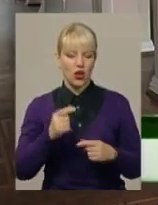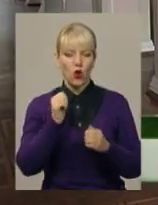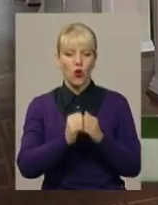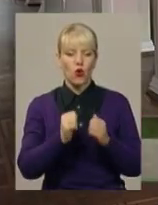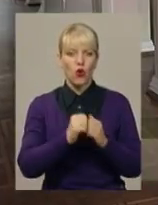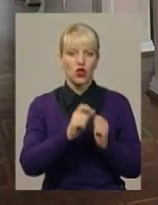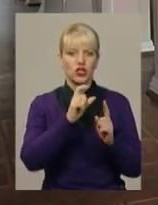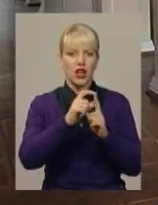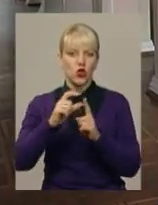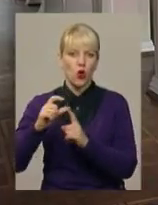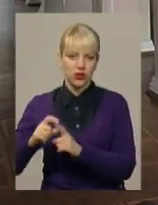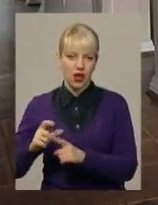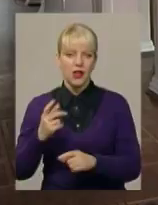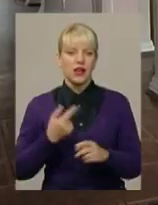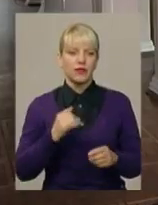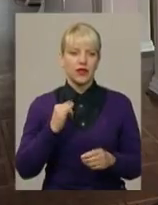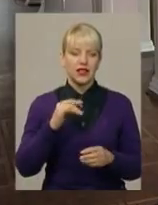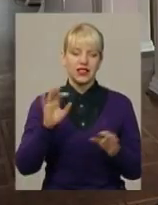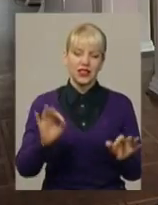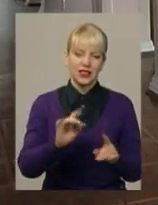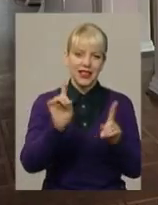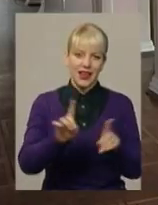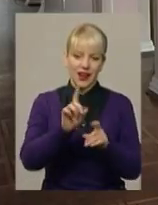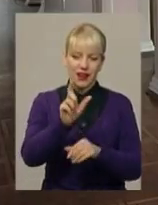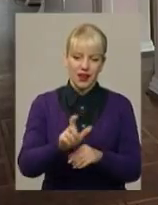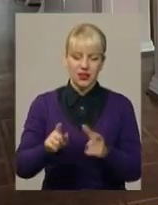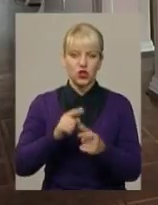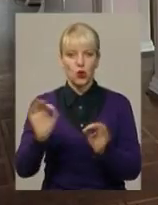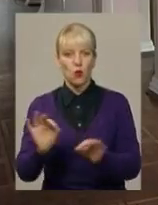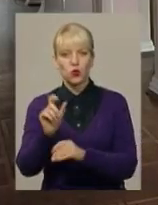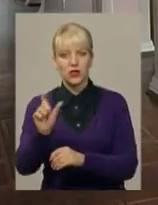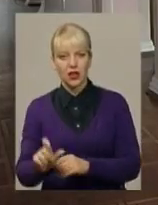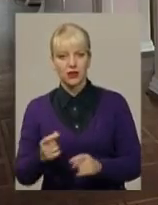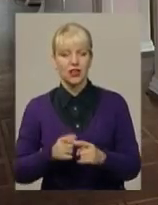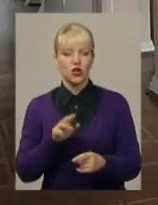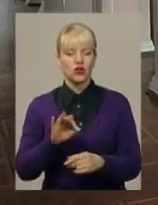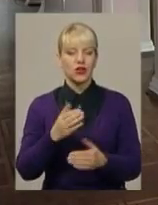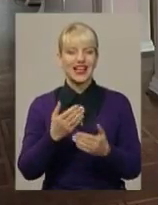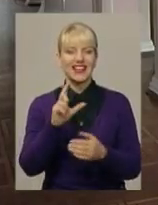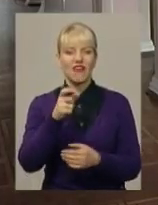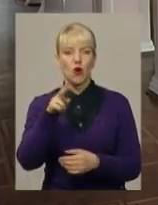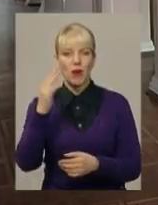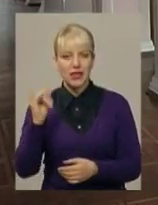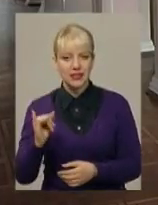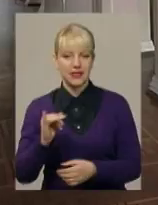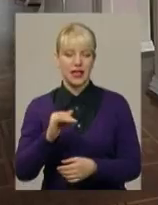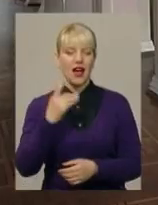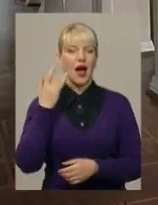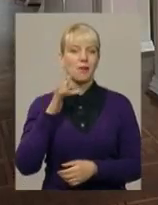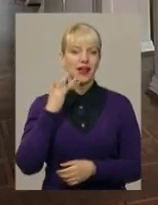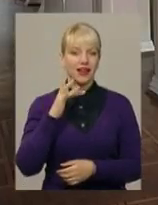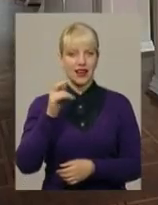диригент чи музикант, і ось від цього саме ці європейці, американці, китайці